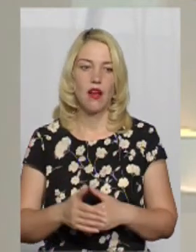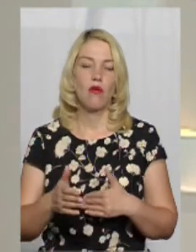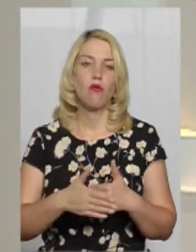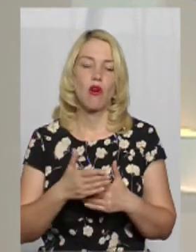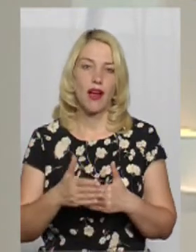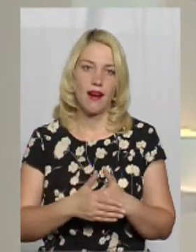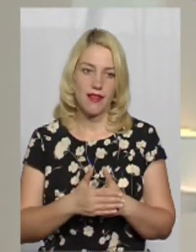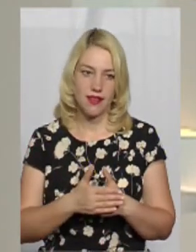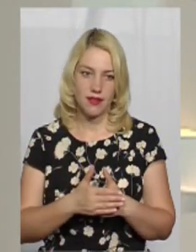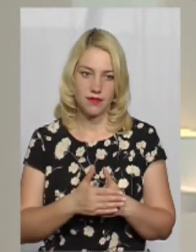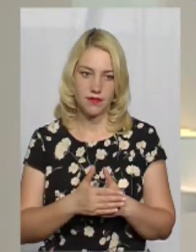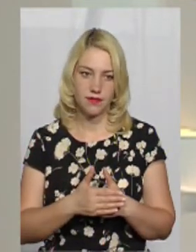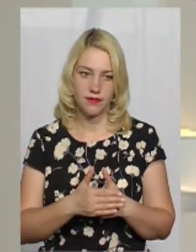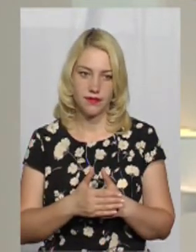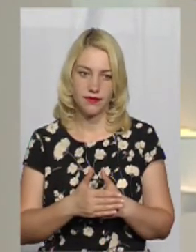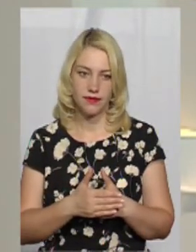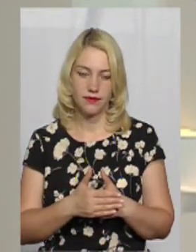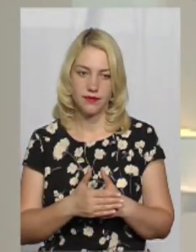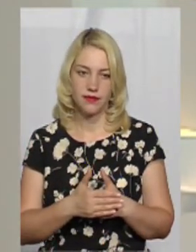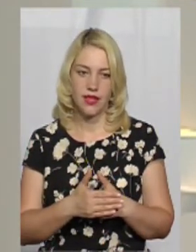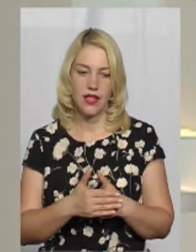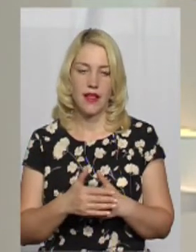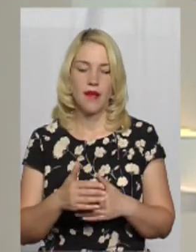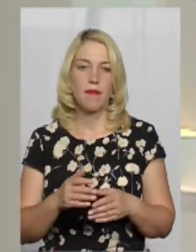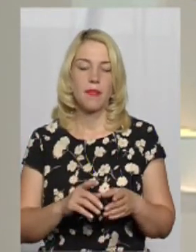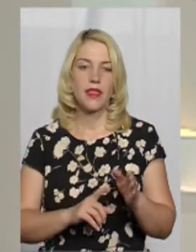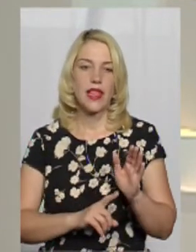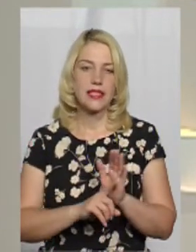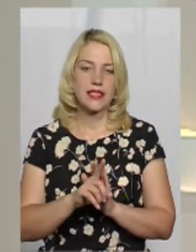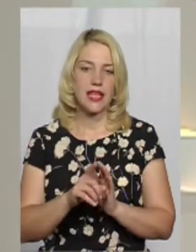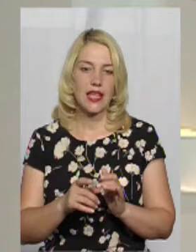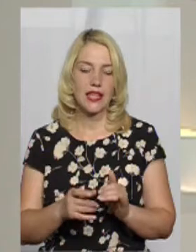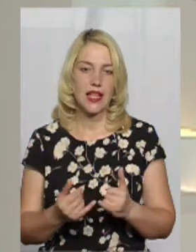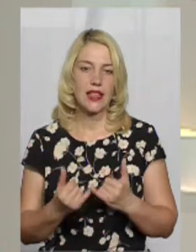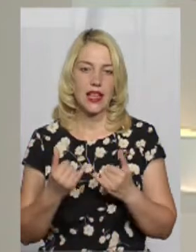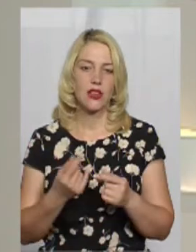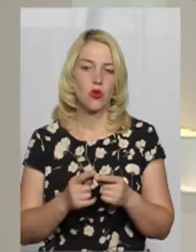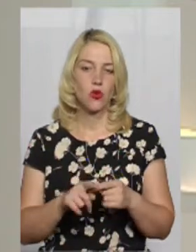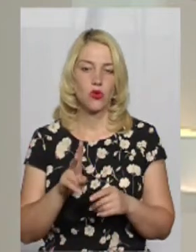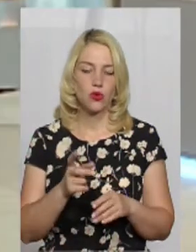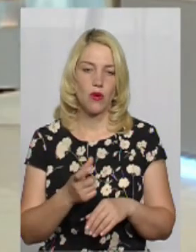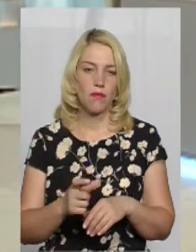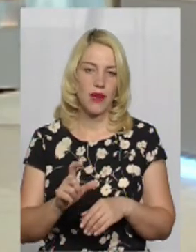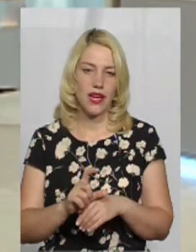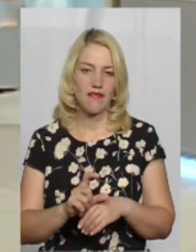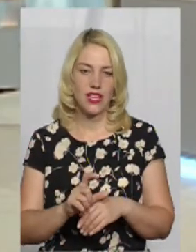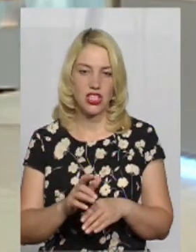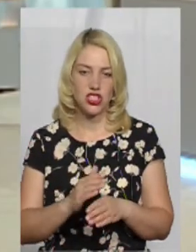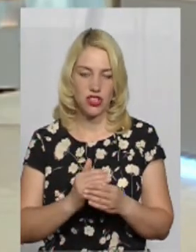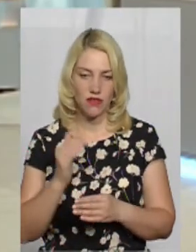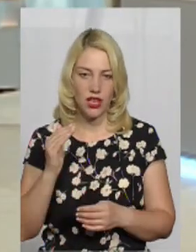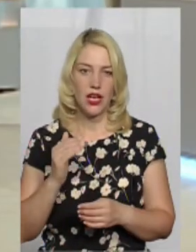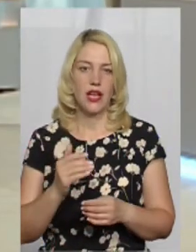Покарання настає для того, хто перевищив допустиму вагу